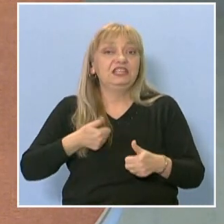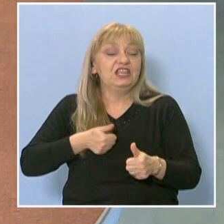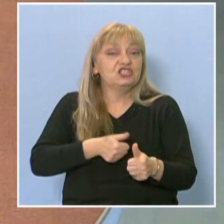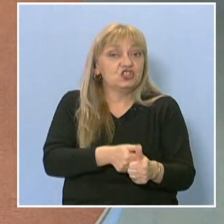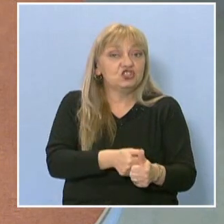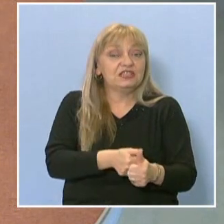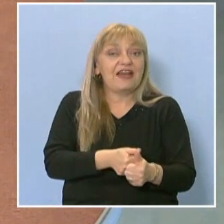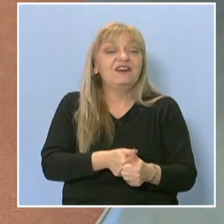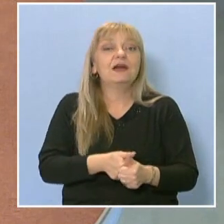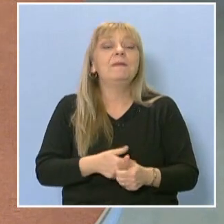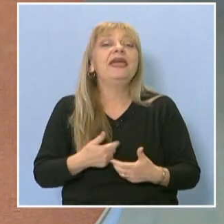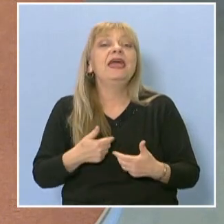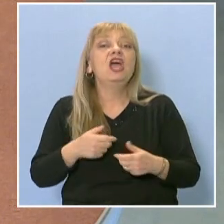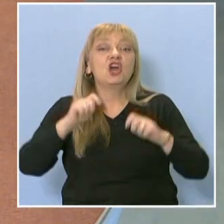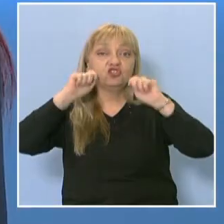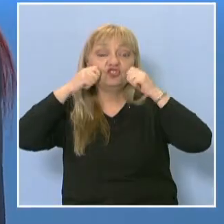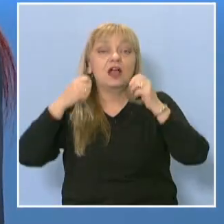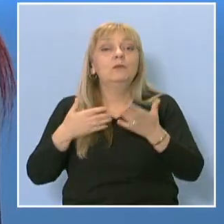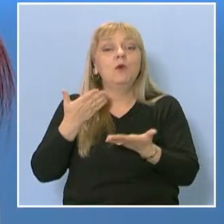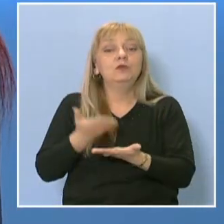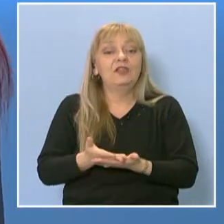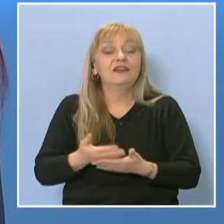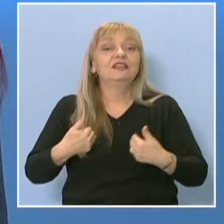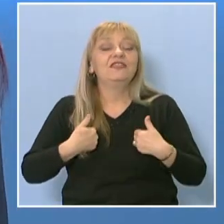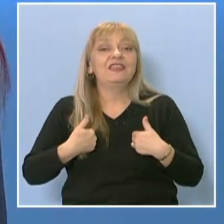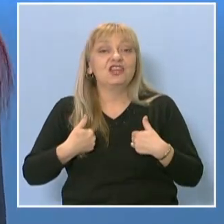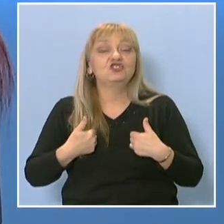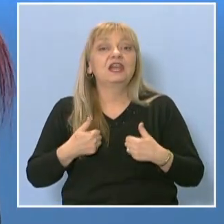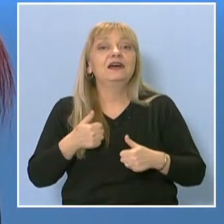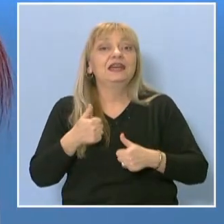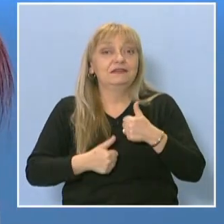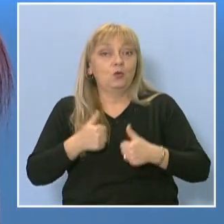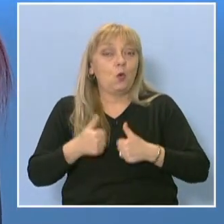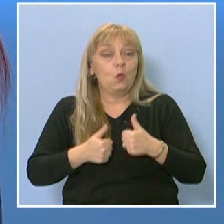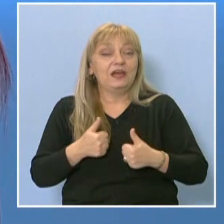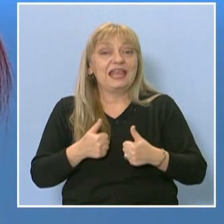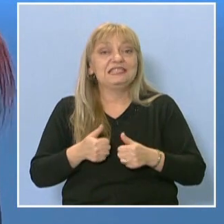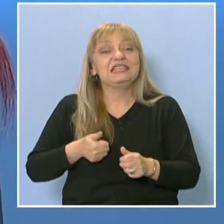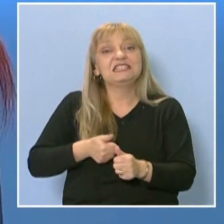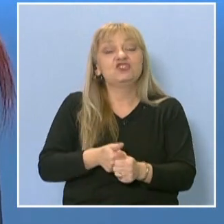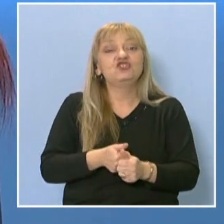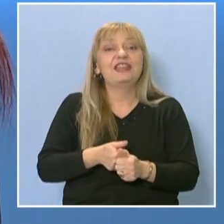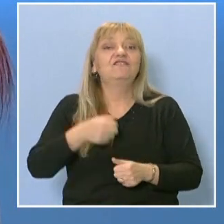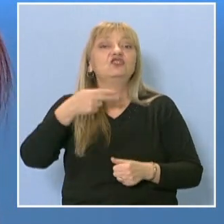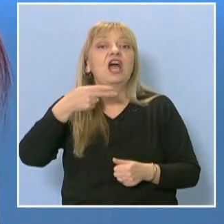позицията на жълбоподателя, а нашата конкуренция защитаваше позицията на административният орган.